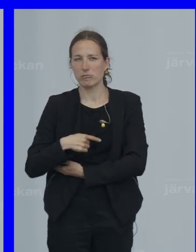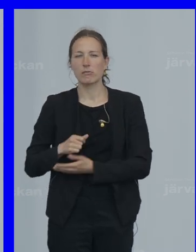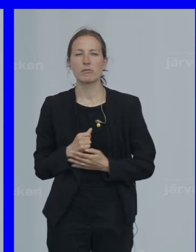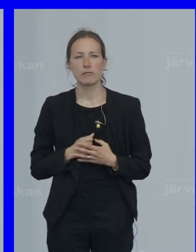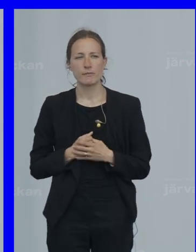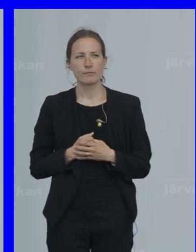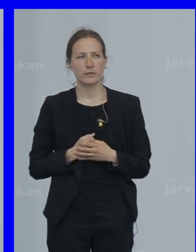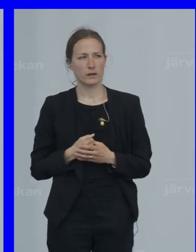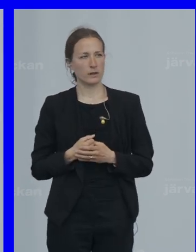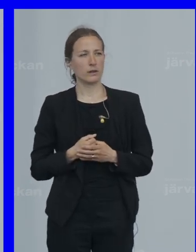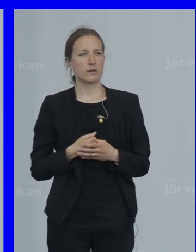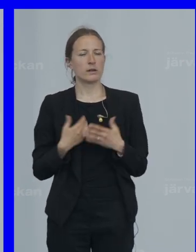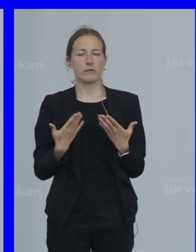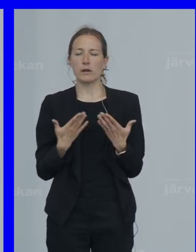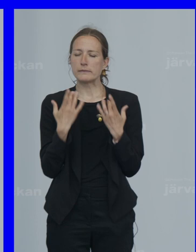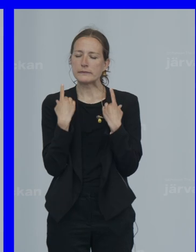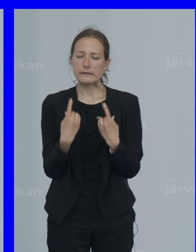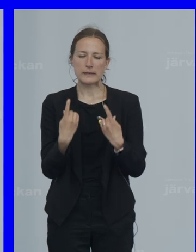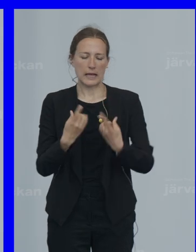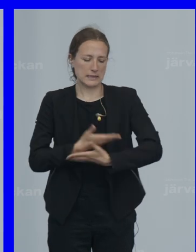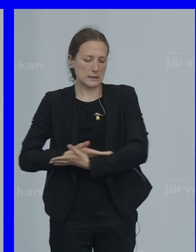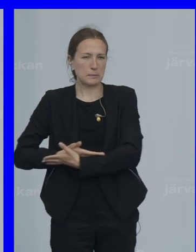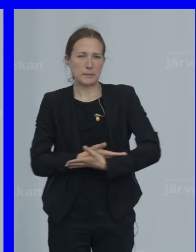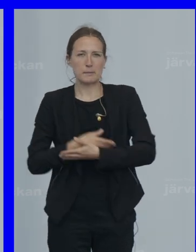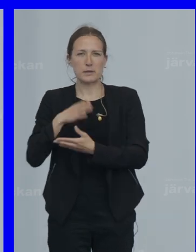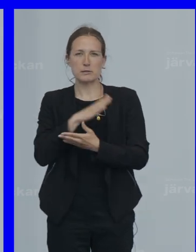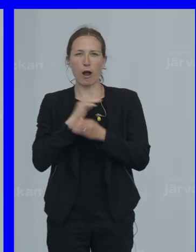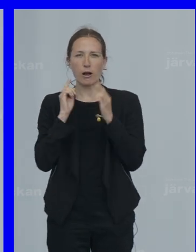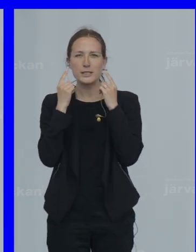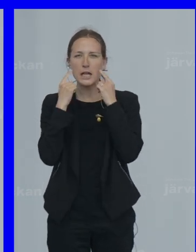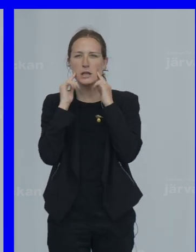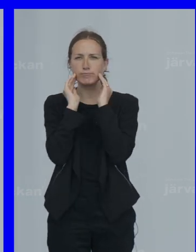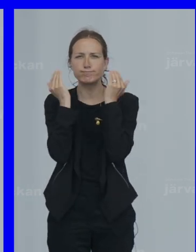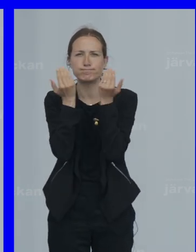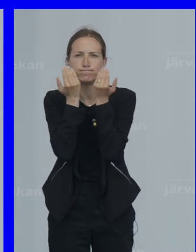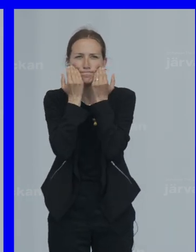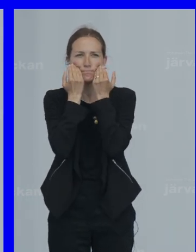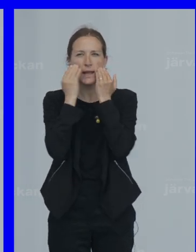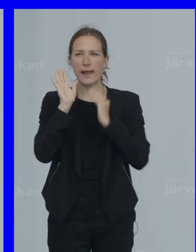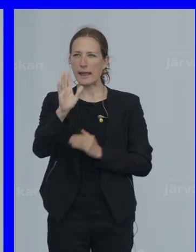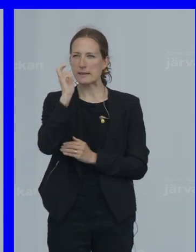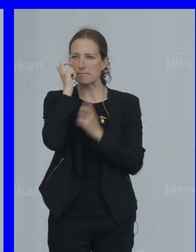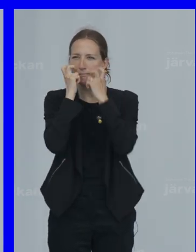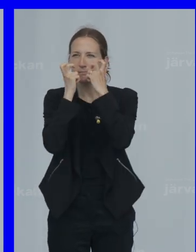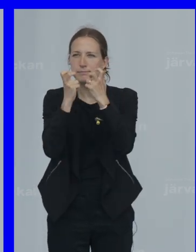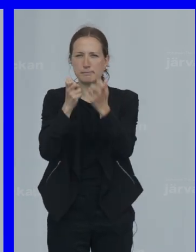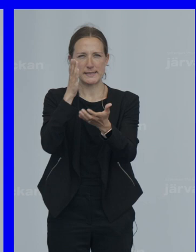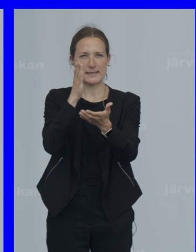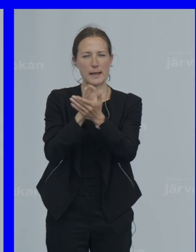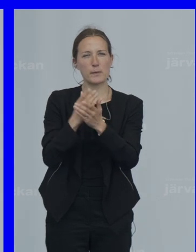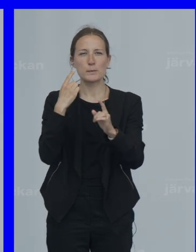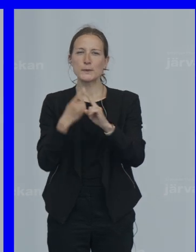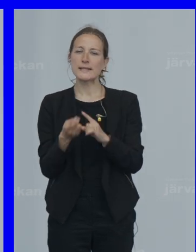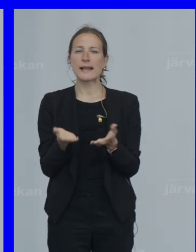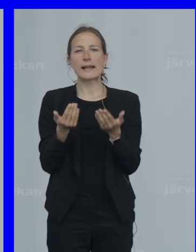En alldeles underbar bebis med tjocka kinder Bestämd blick och lite rödlätt fjunt i